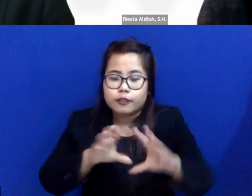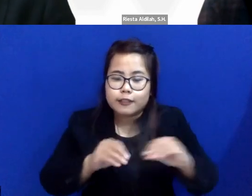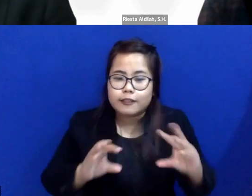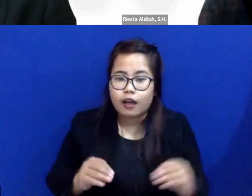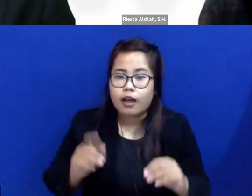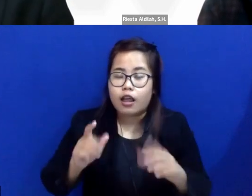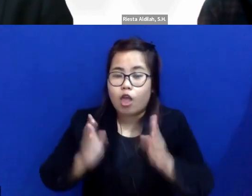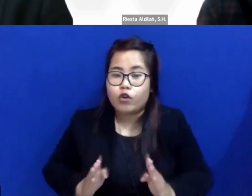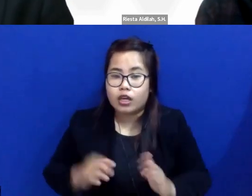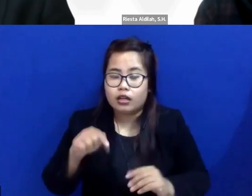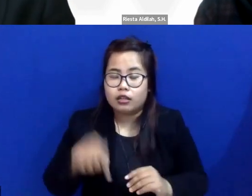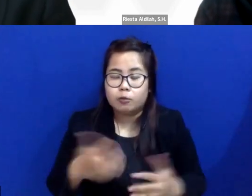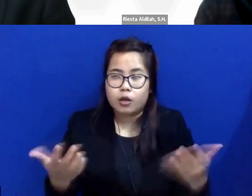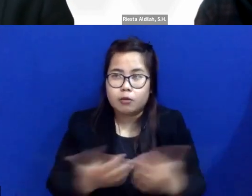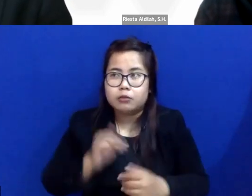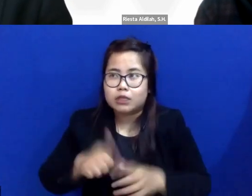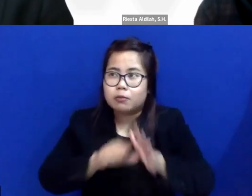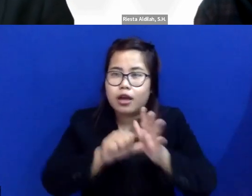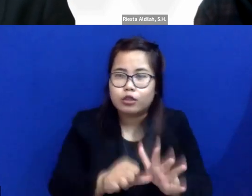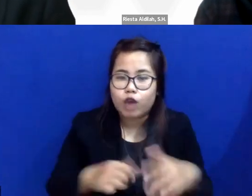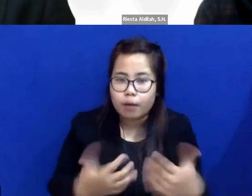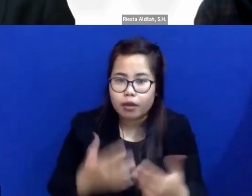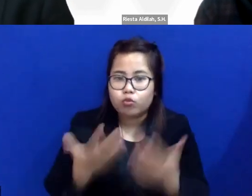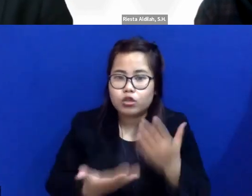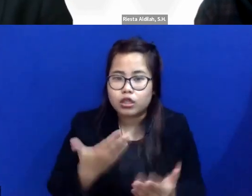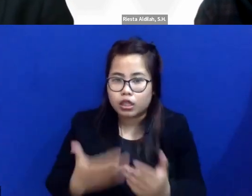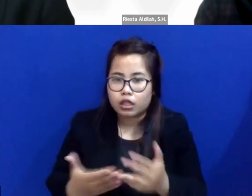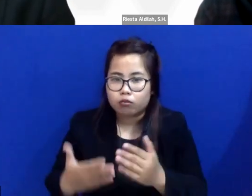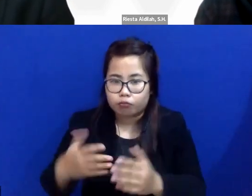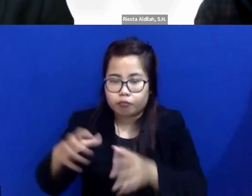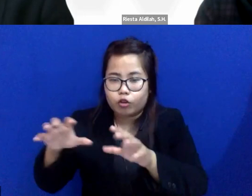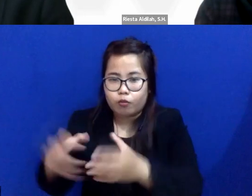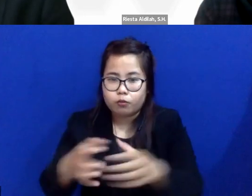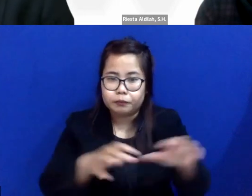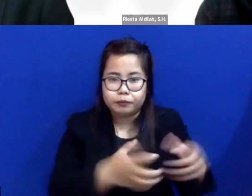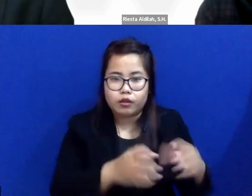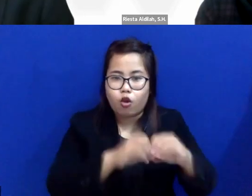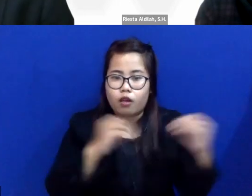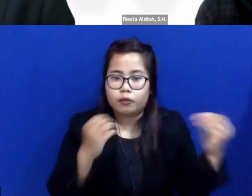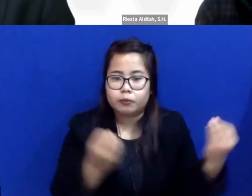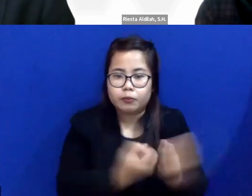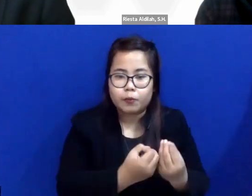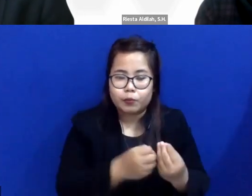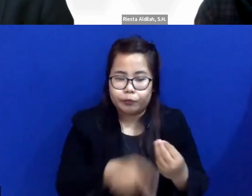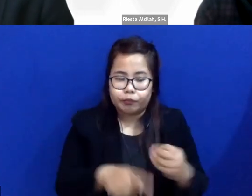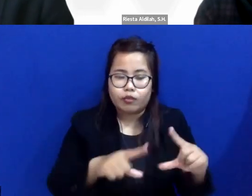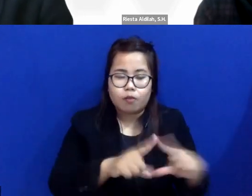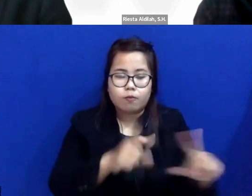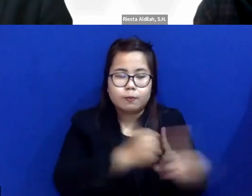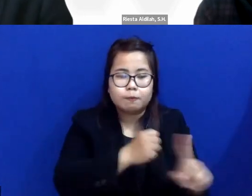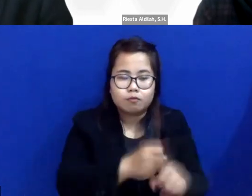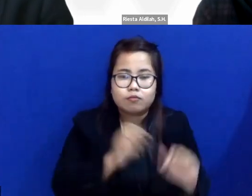membantu sebetulnya law firm-law firm atau organisasi atwakat lebih efisensi dalam hal